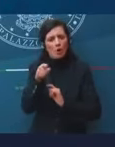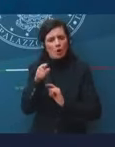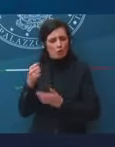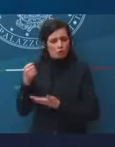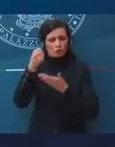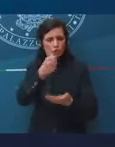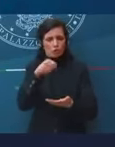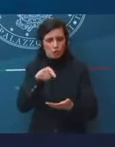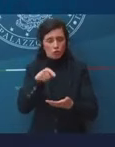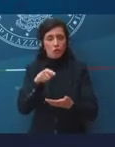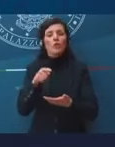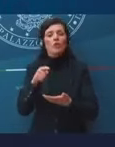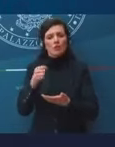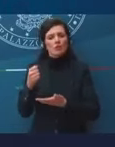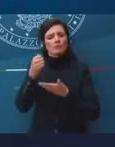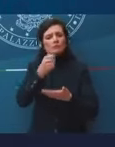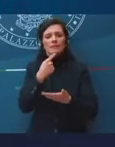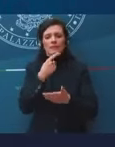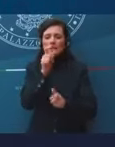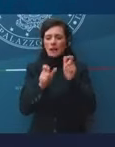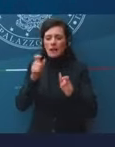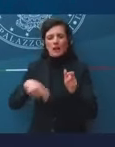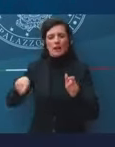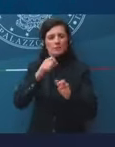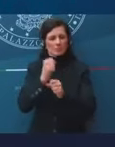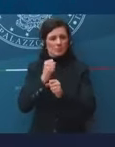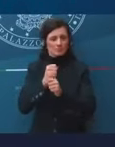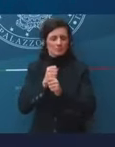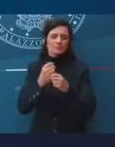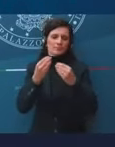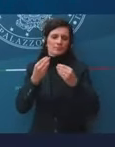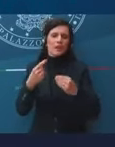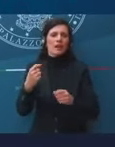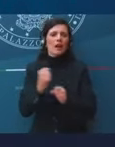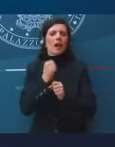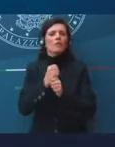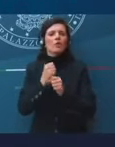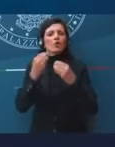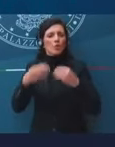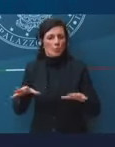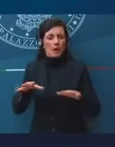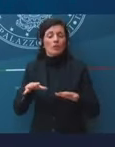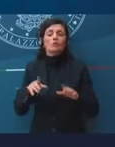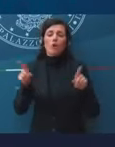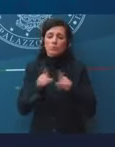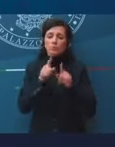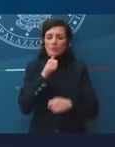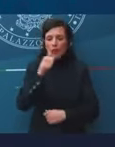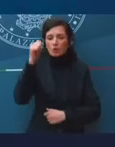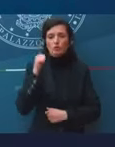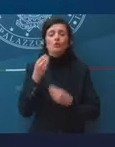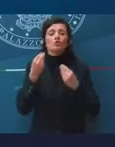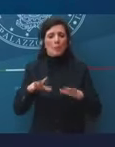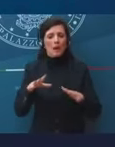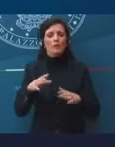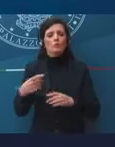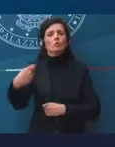i lavoratori che hanno perso l'impiego lo scorso anno, hanno perso anche il sussidio di disoccupazione.